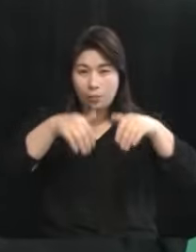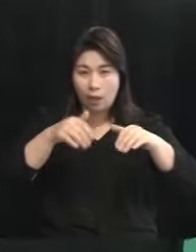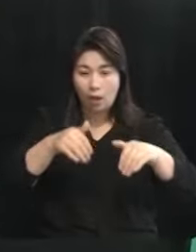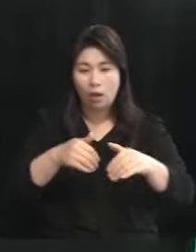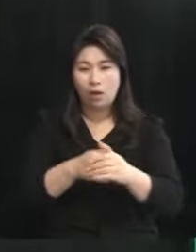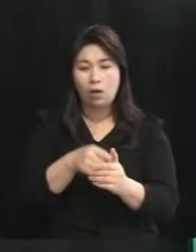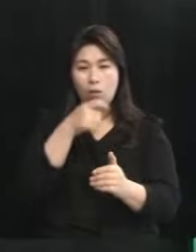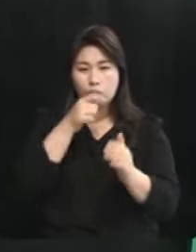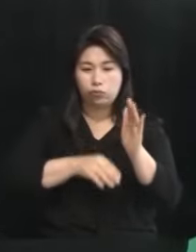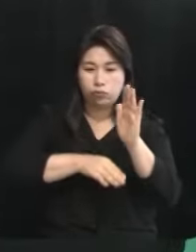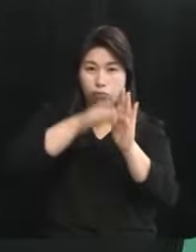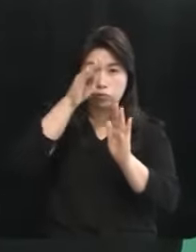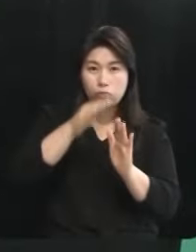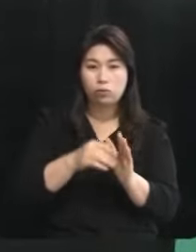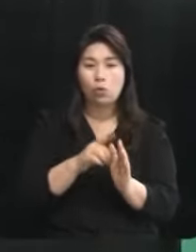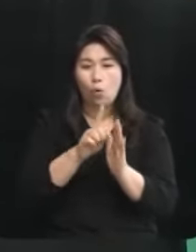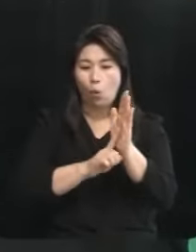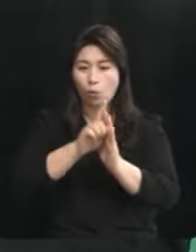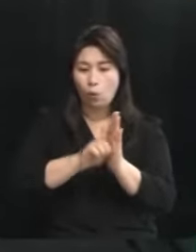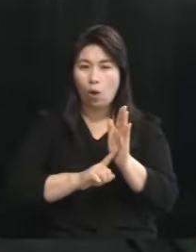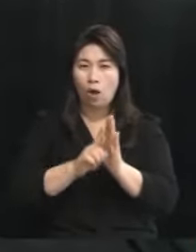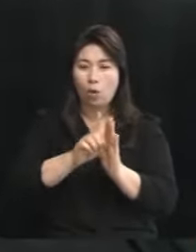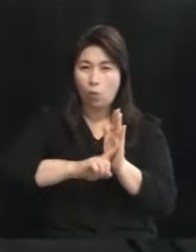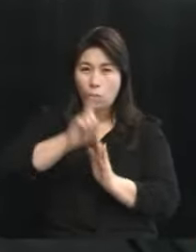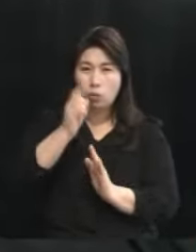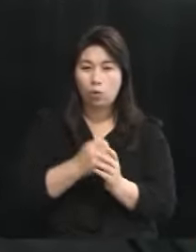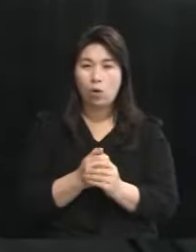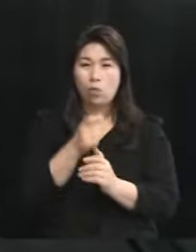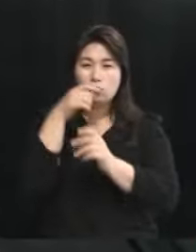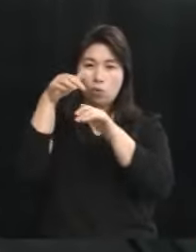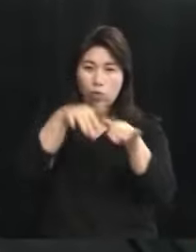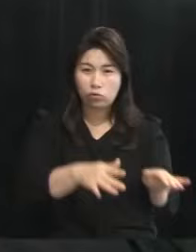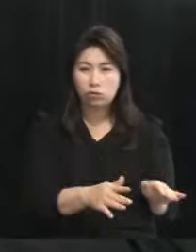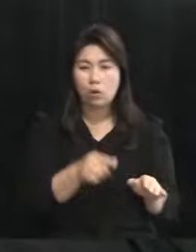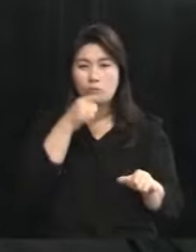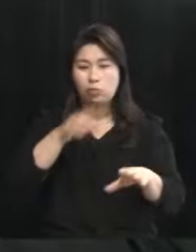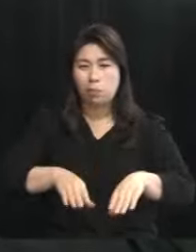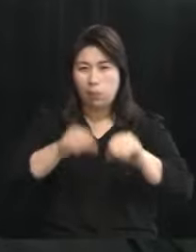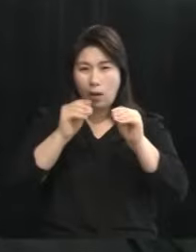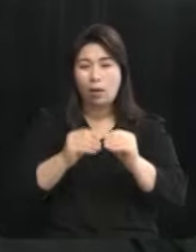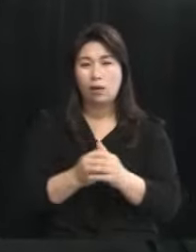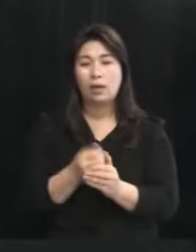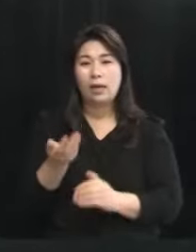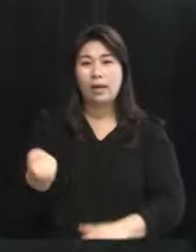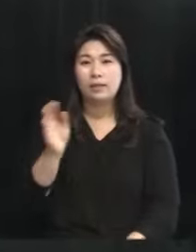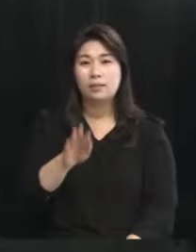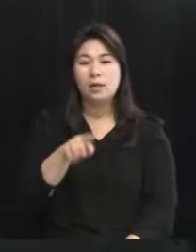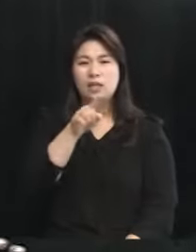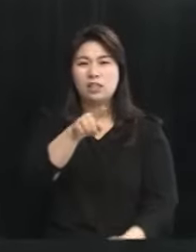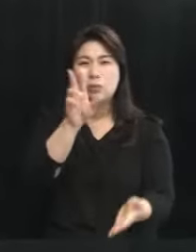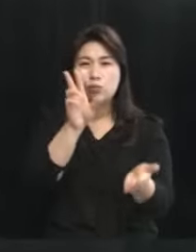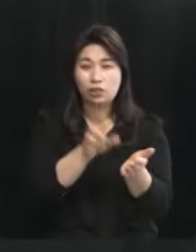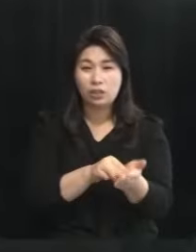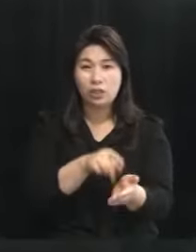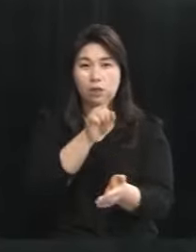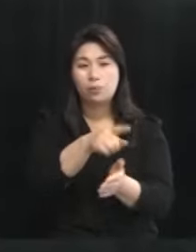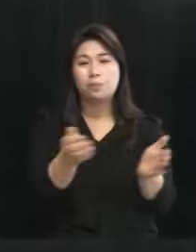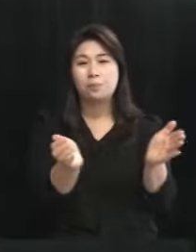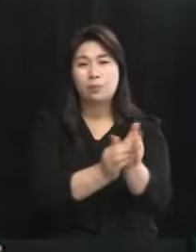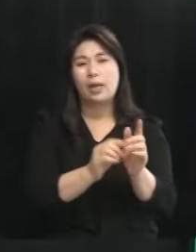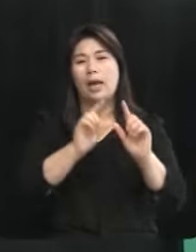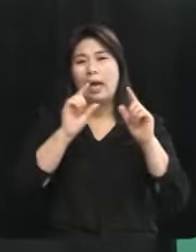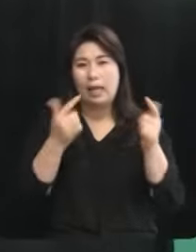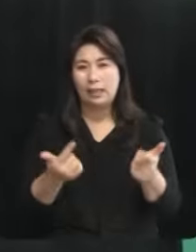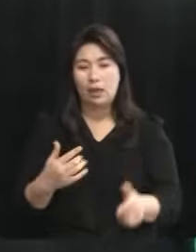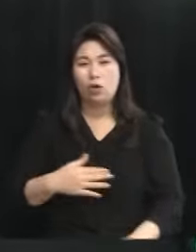해수면이 상승하고 해수 온도가 높아지고 그리고 홍수가 일어나고 가뭄이 일어납니다 하지만 이 문제는 거기서 그치는 것이 아니라